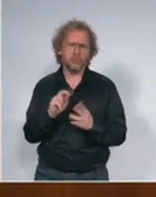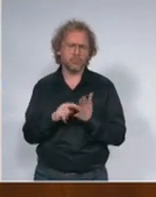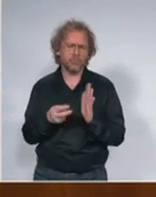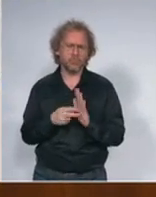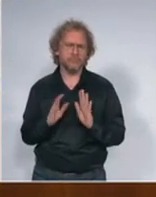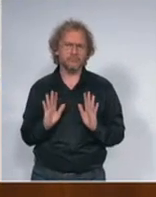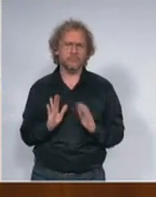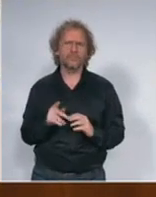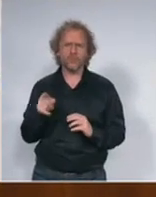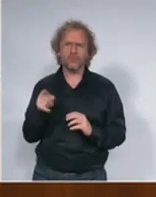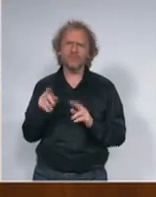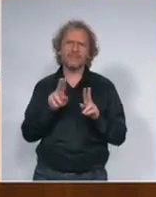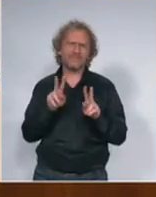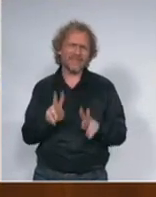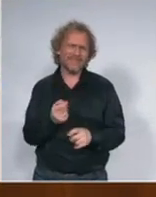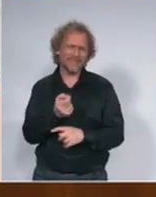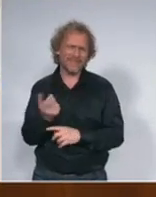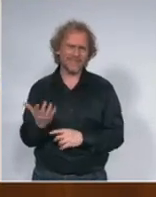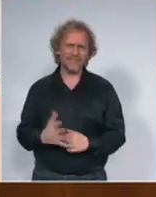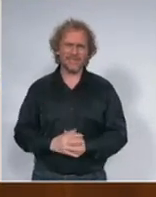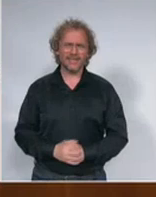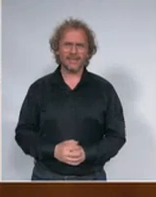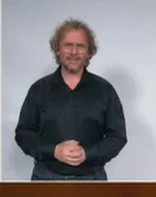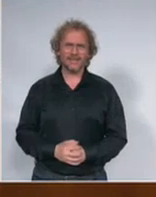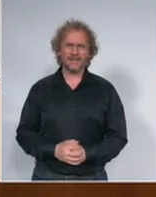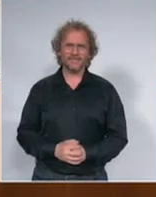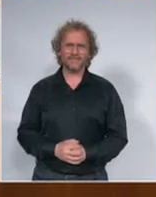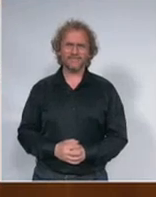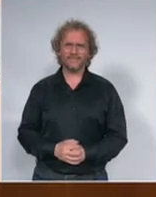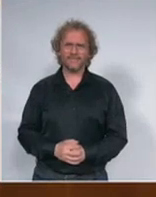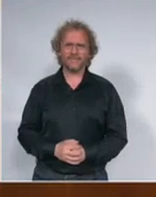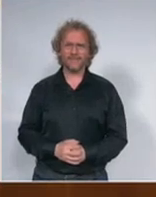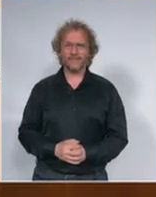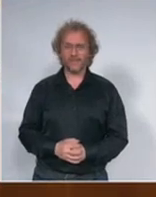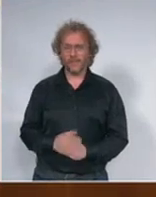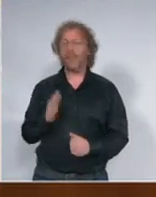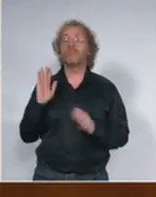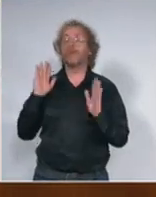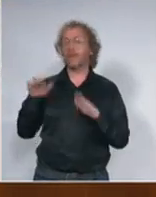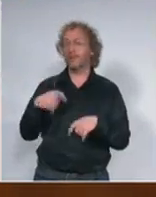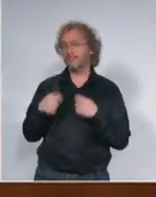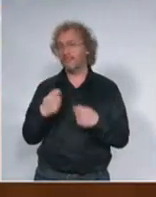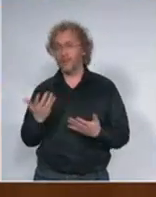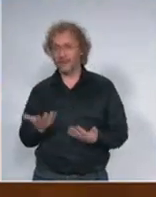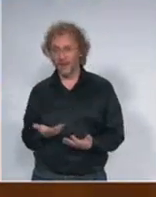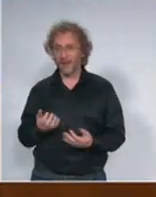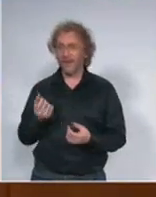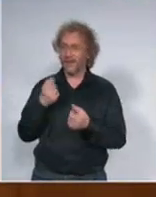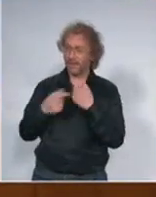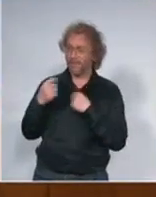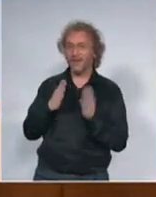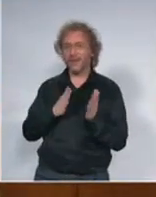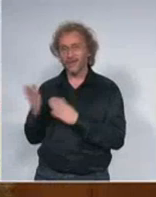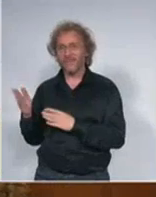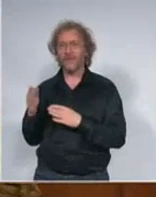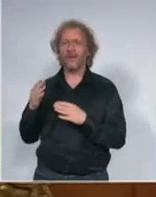zaista izuzetci izvolite ta man posla neće biti uskraćena nikome terapija koja ima malignu bolest